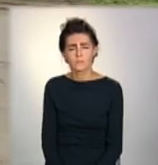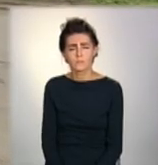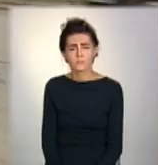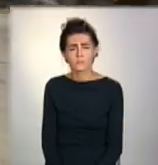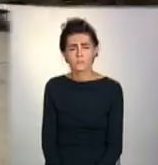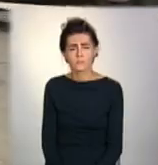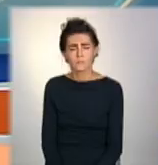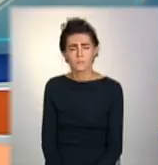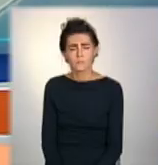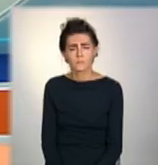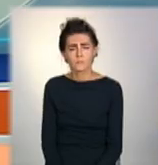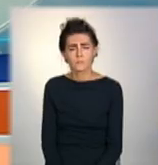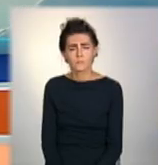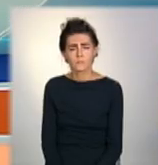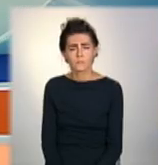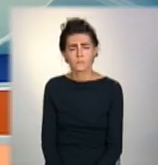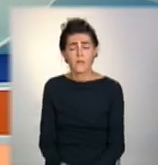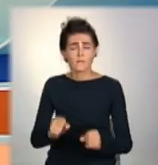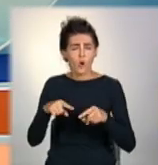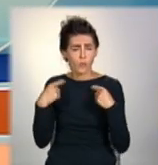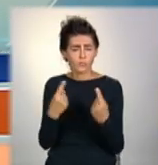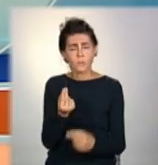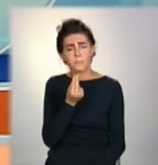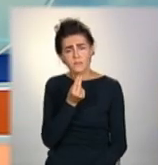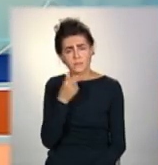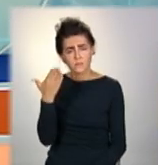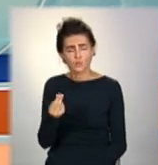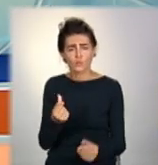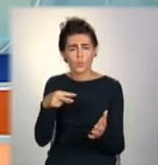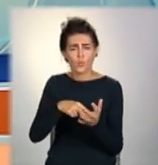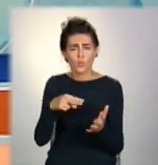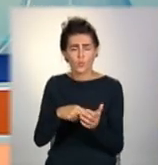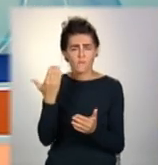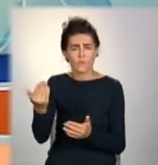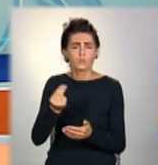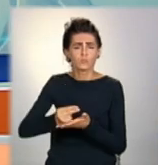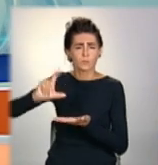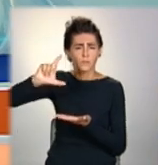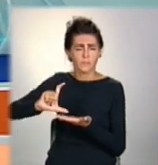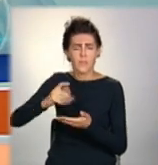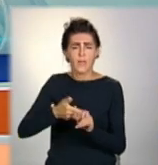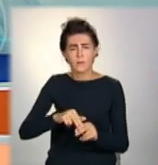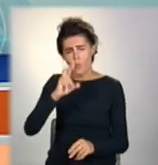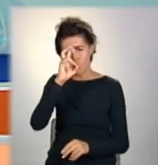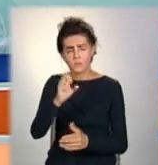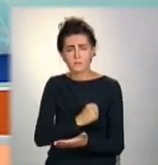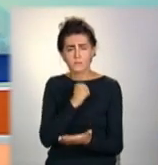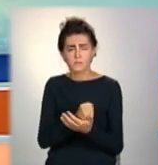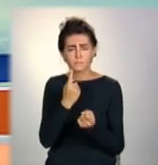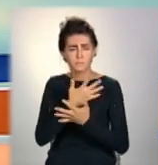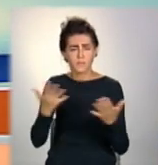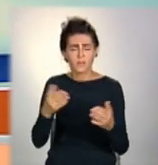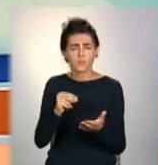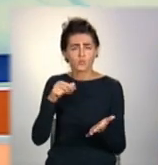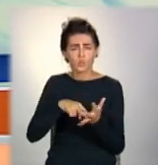Донбас. Звичайна їжа за цінами делікатесів. У Держстаті оприлюднили вартість товарів,